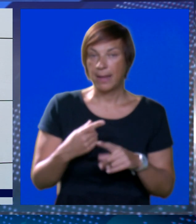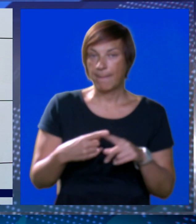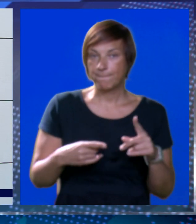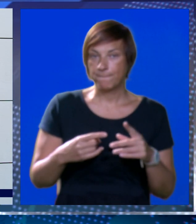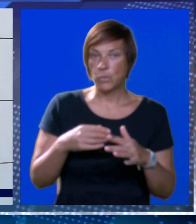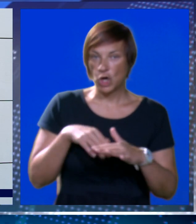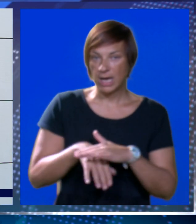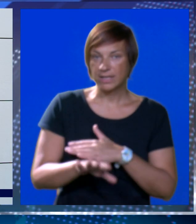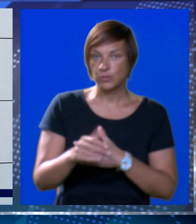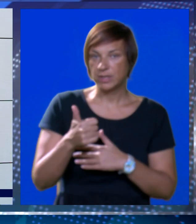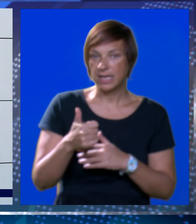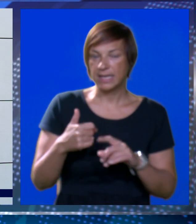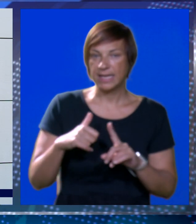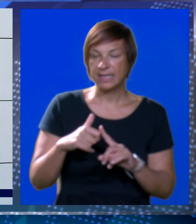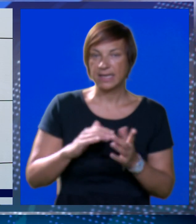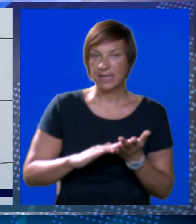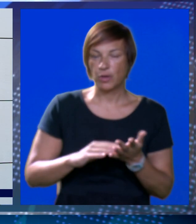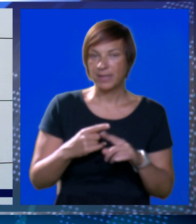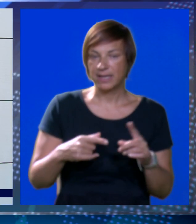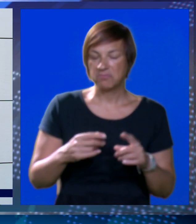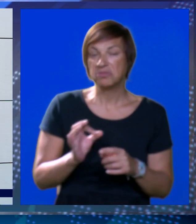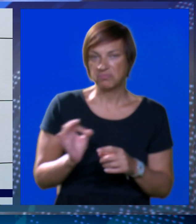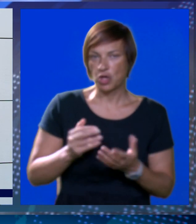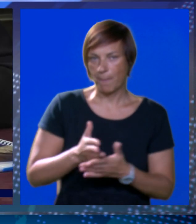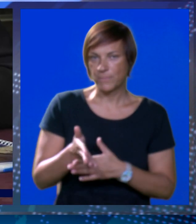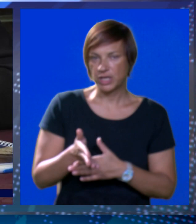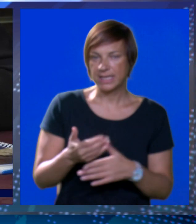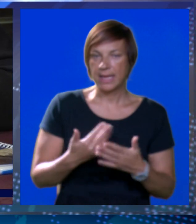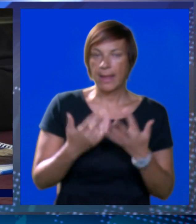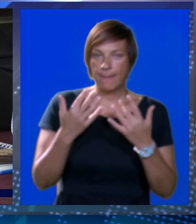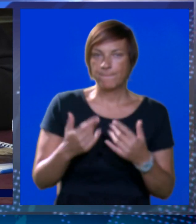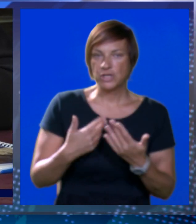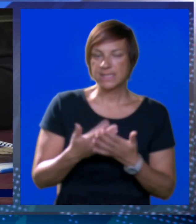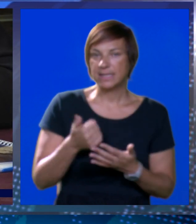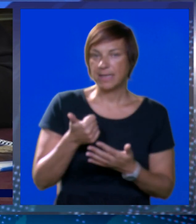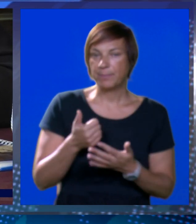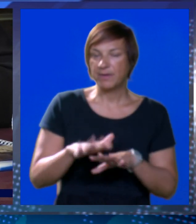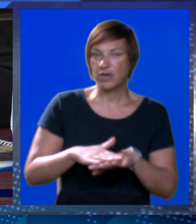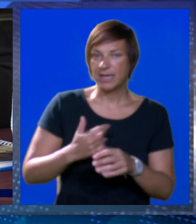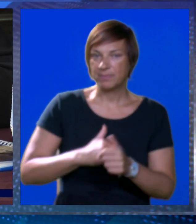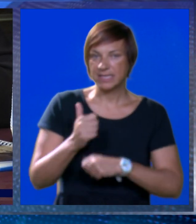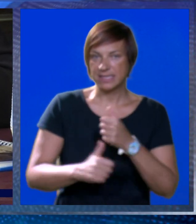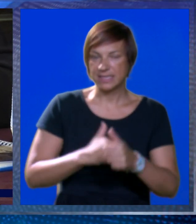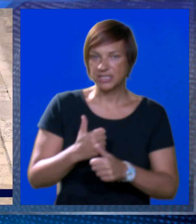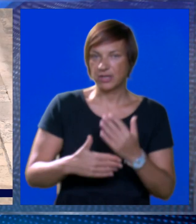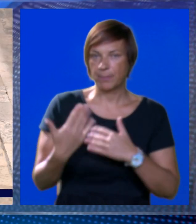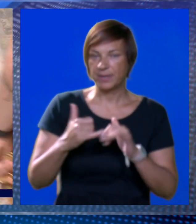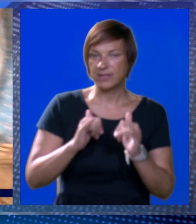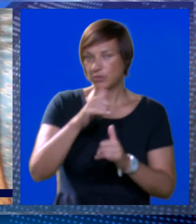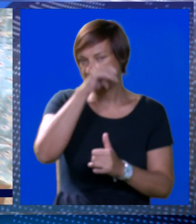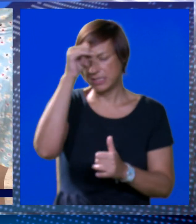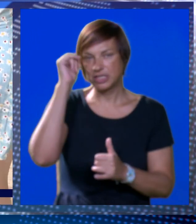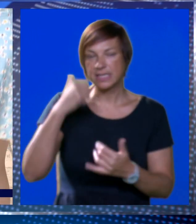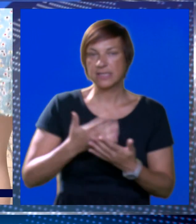pola tunela, dakle, kilometar i pol. To ide poprilično dobro. Njihova je procijena da bi do 1. lipnja sljedeće godine, prije